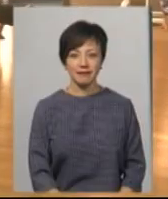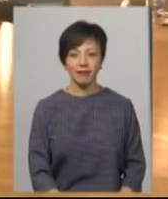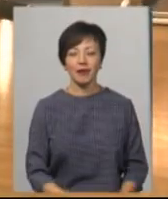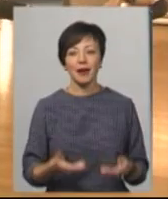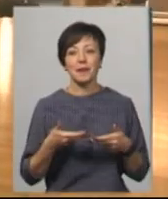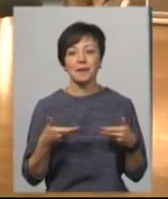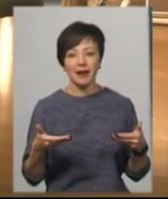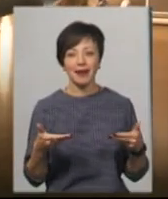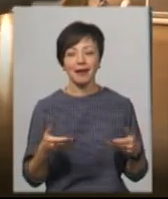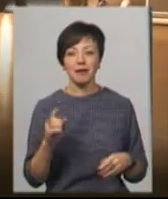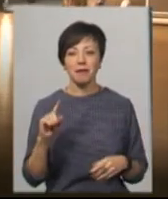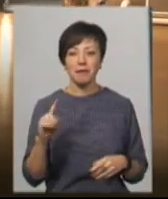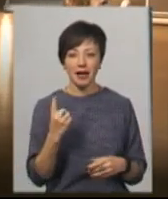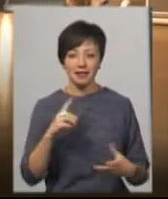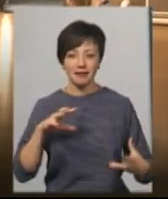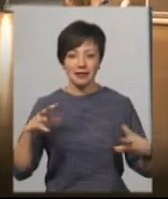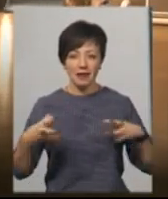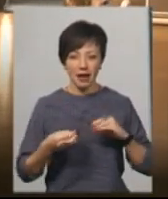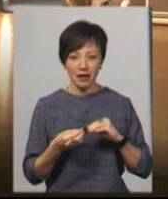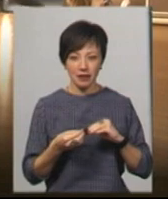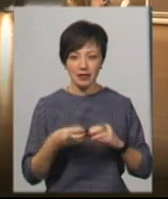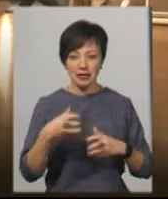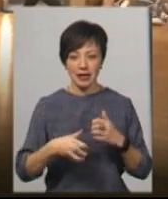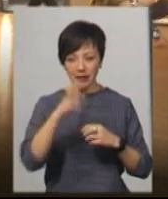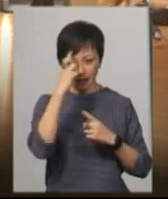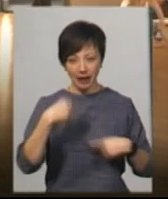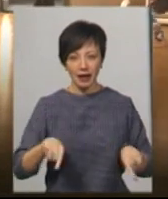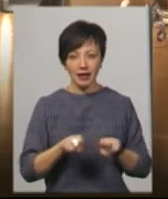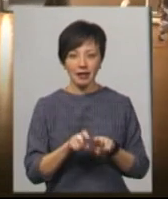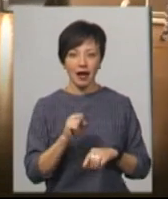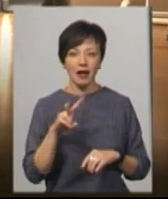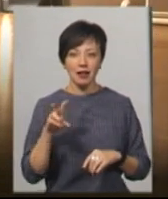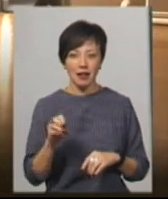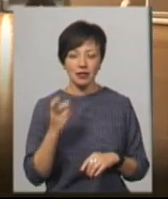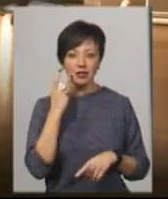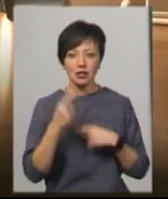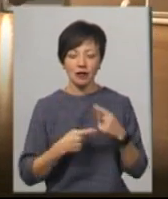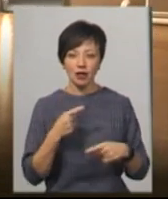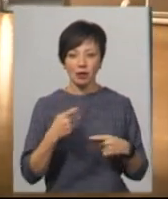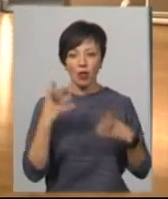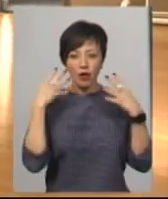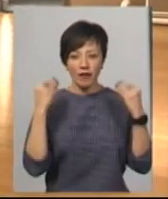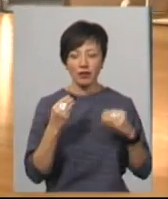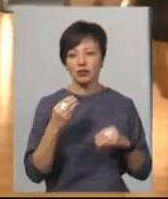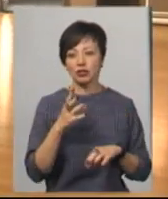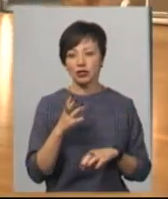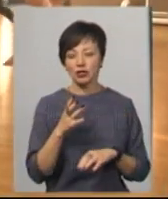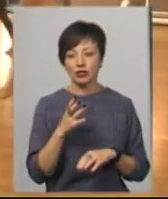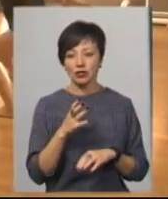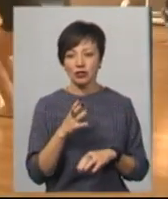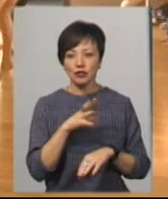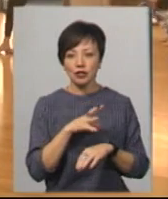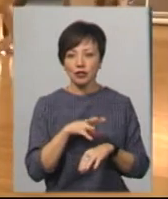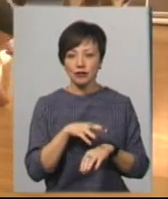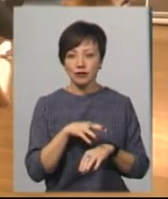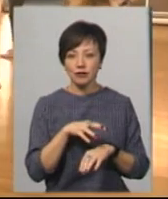Ми перші в загальному заліку серед країн, але завжди там Норвеги, Шведи гарно танцюють. Кожна